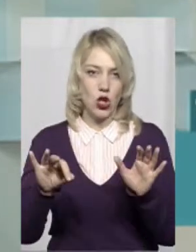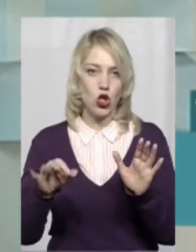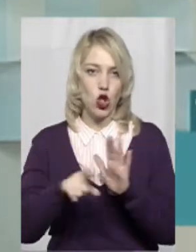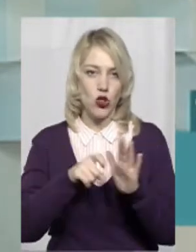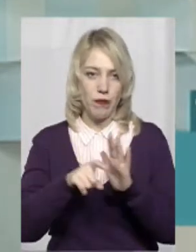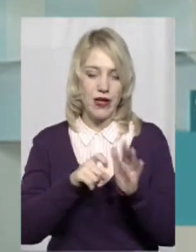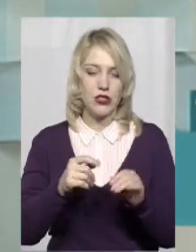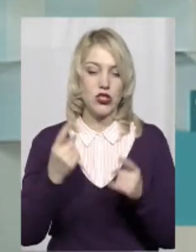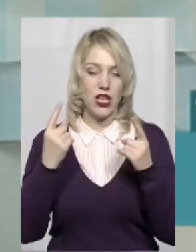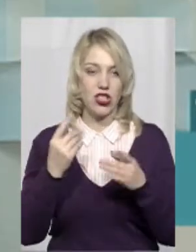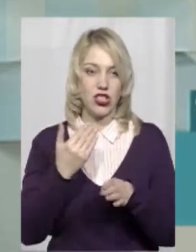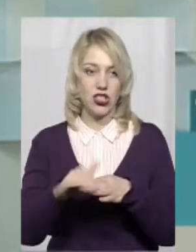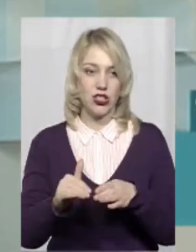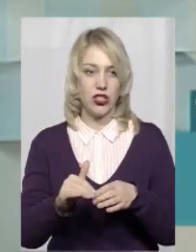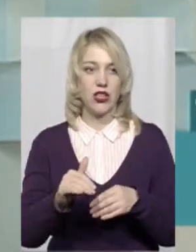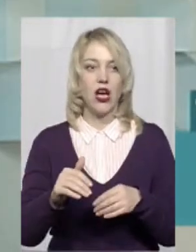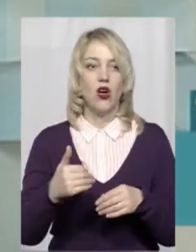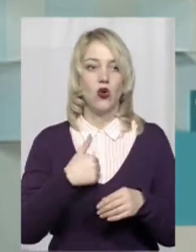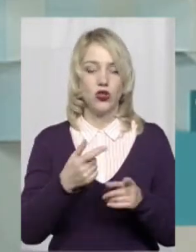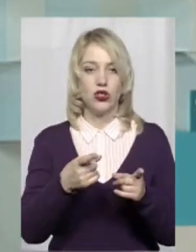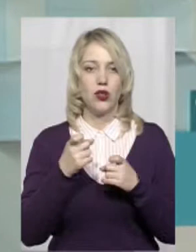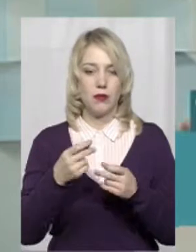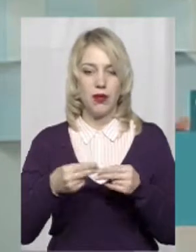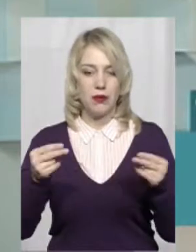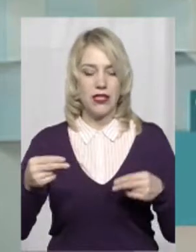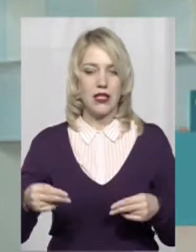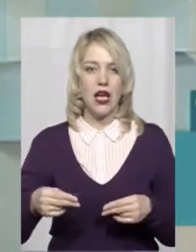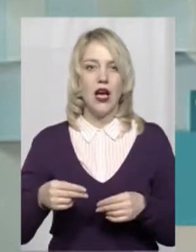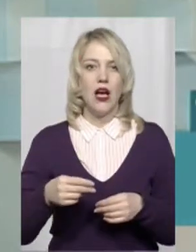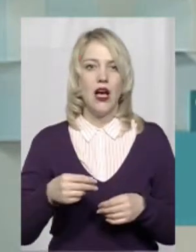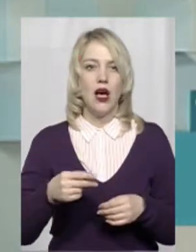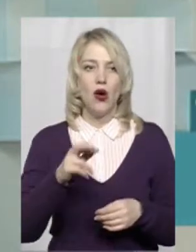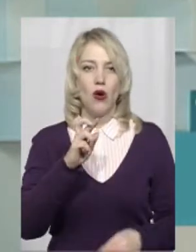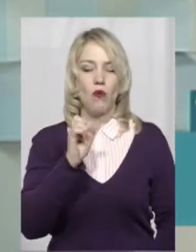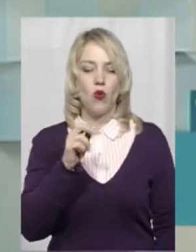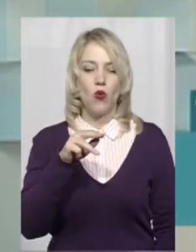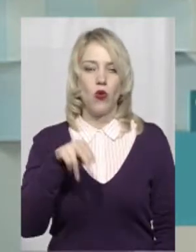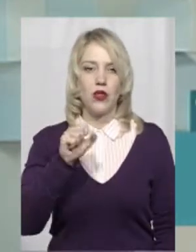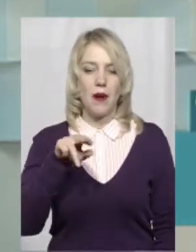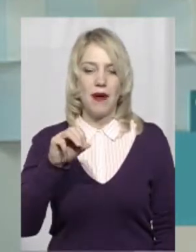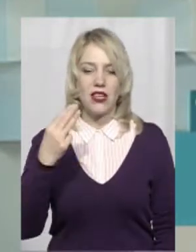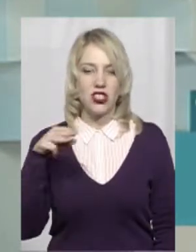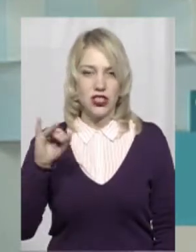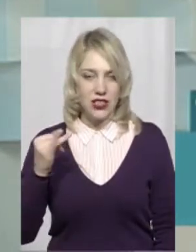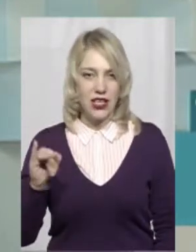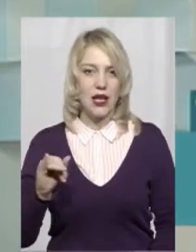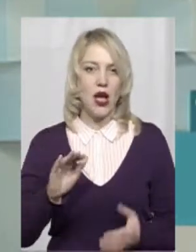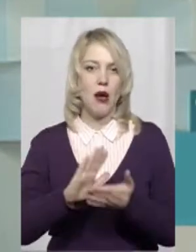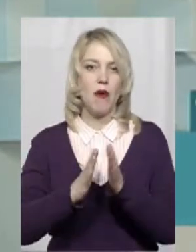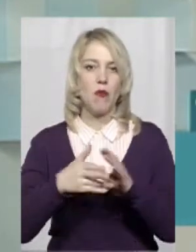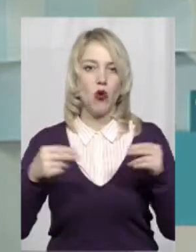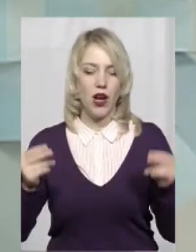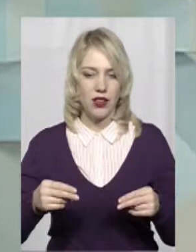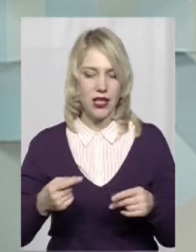Значна частина кандидатів хоче залучити підписантів Будапештського меморандуму саме до вирішення дипломатичним шляхом цього